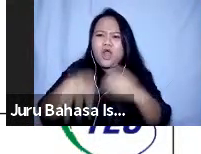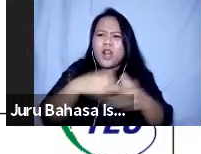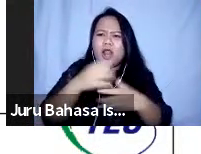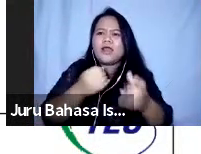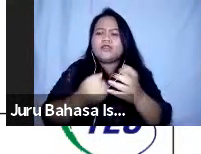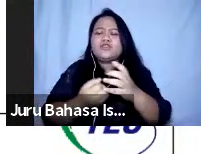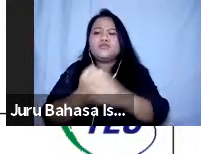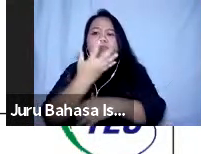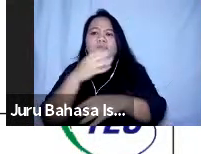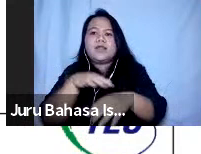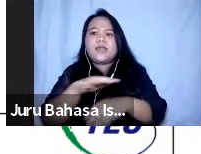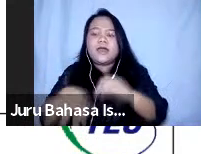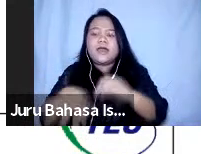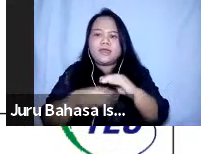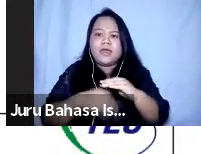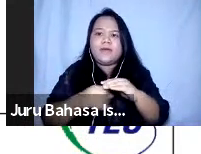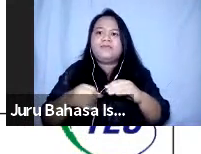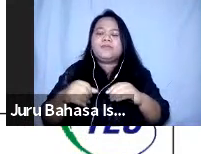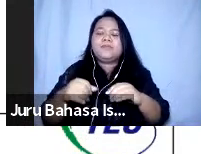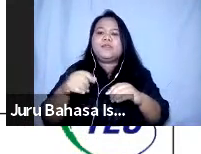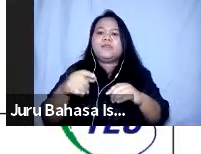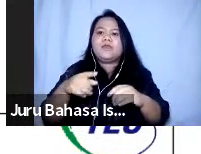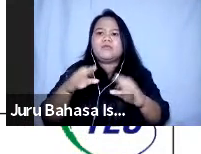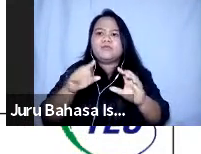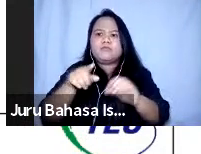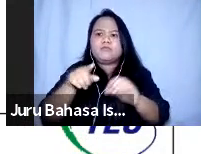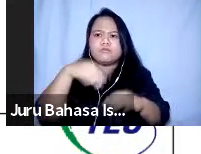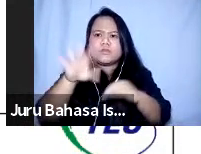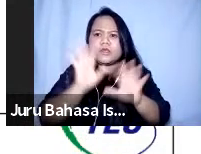program-program yang inklusi